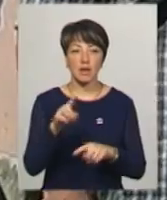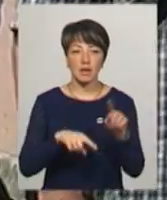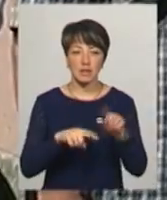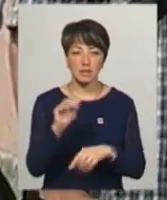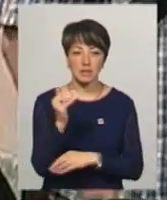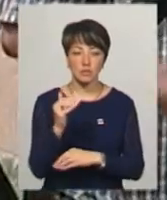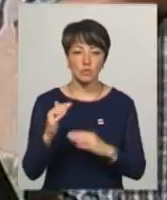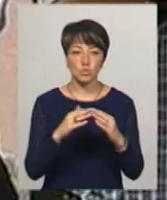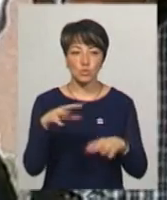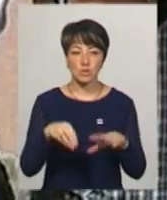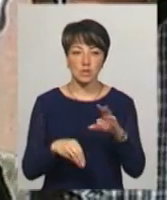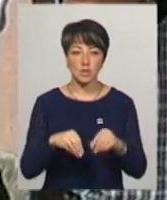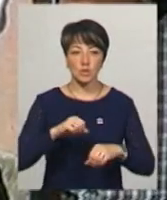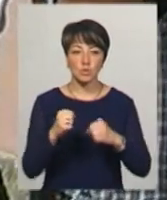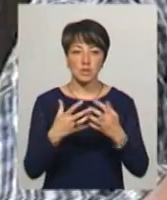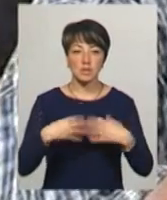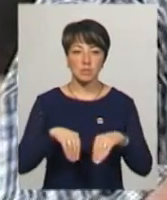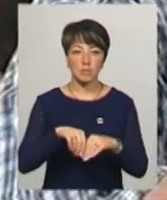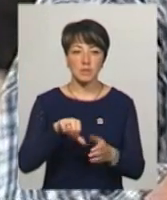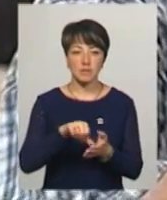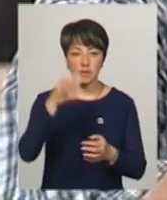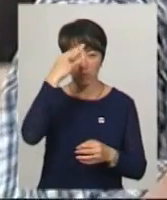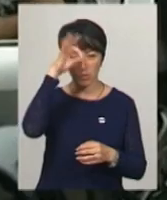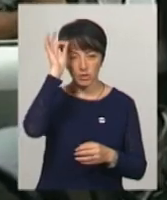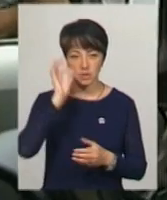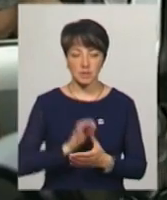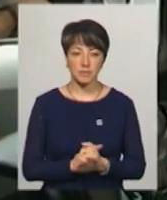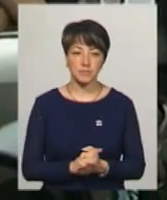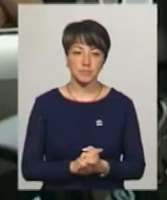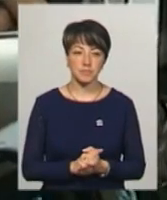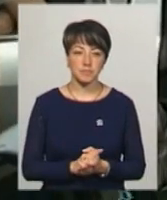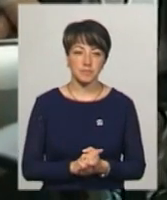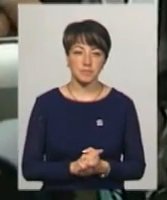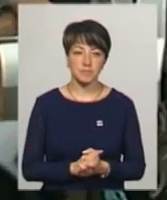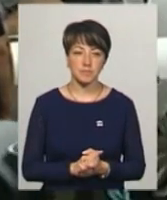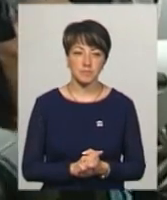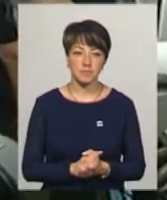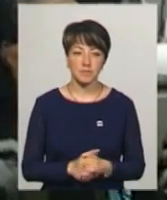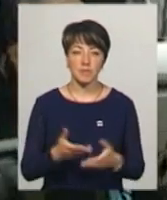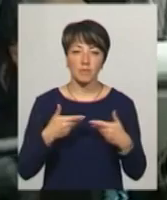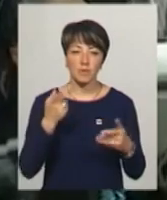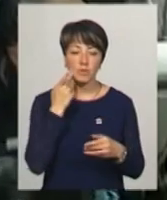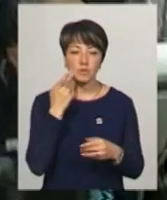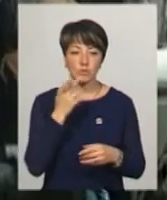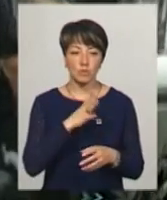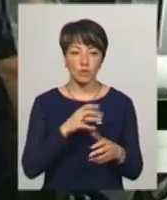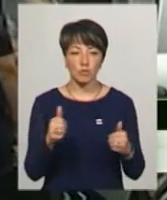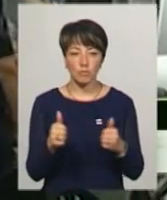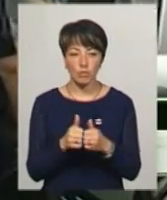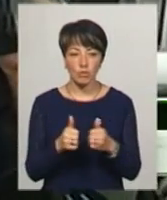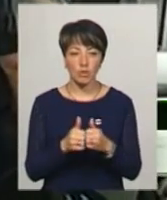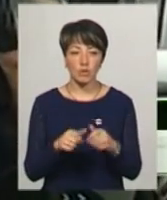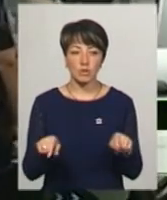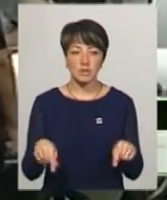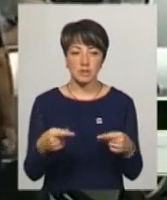дитини, сусіди, друзі сім'ї та представники поліції. Ми постійно були поряд, організовували